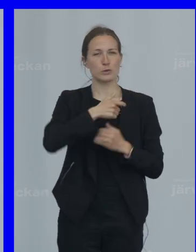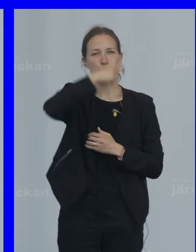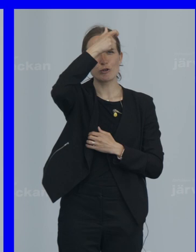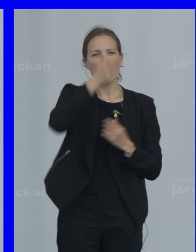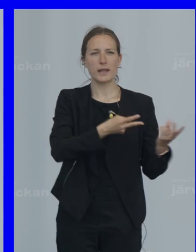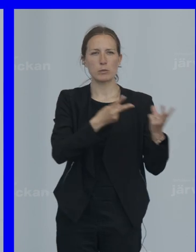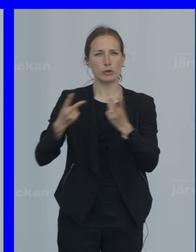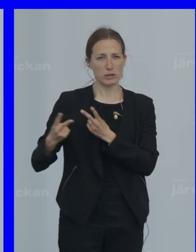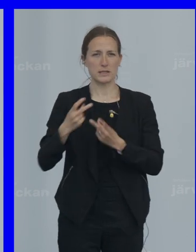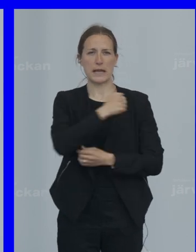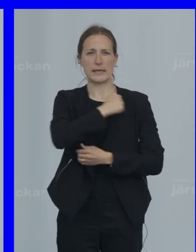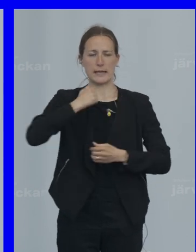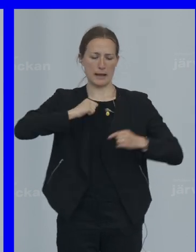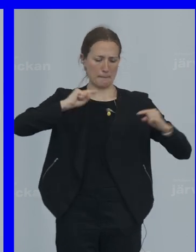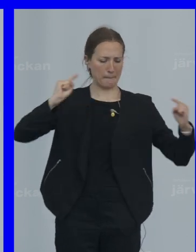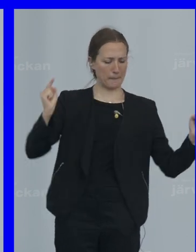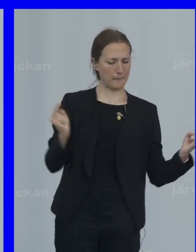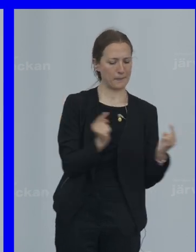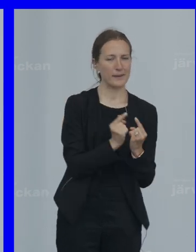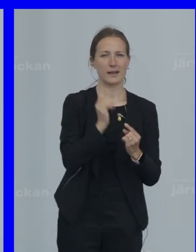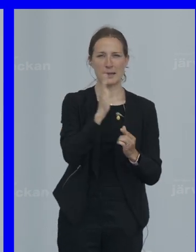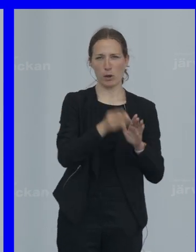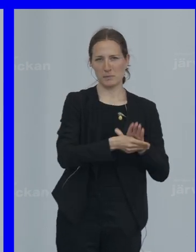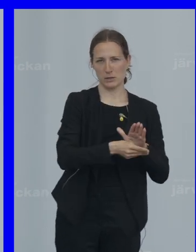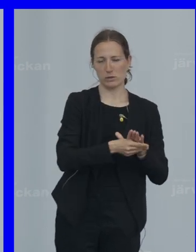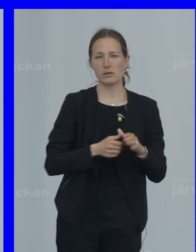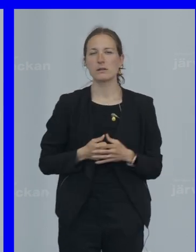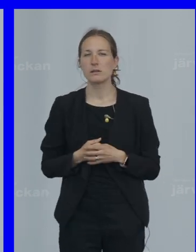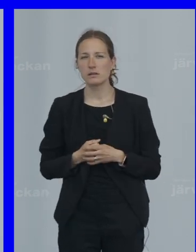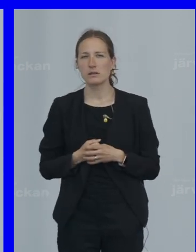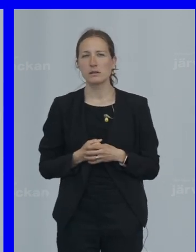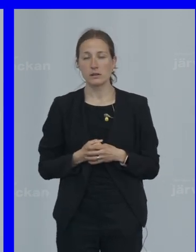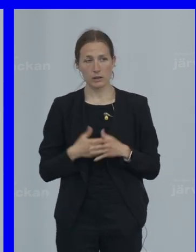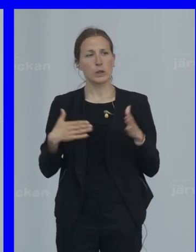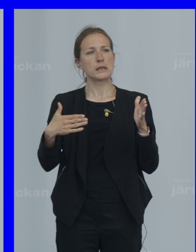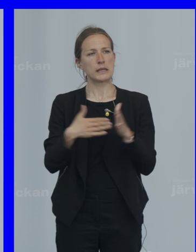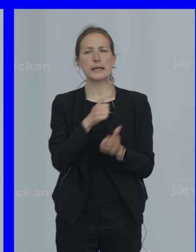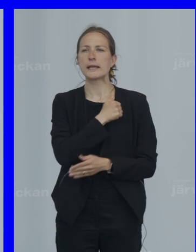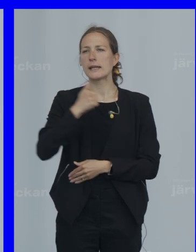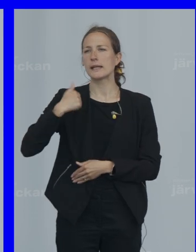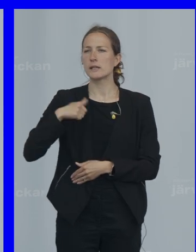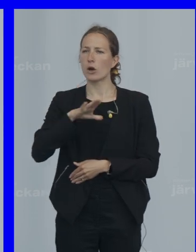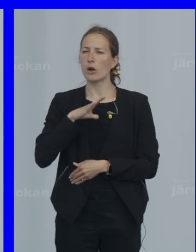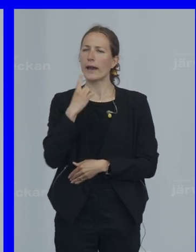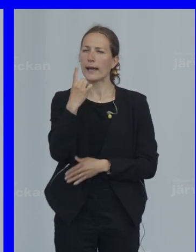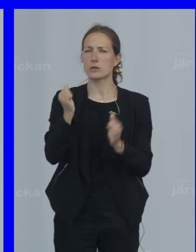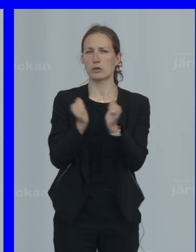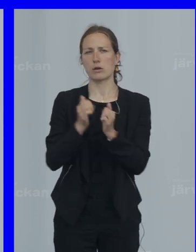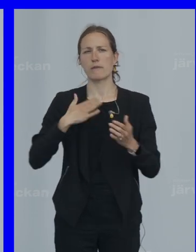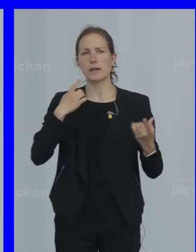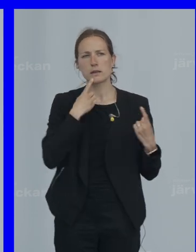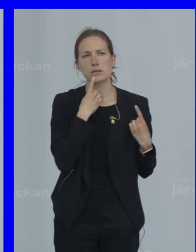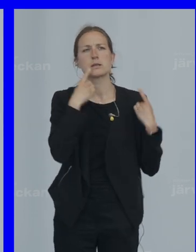regeringen Ner på klimatbiståndet Och till regeringen Har jag en enda sak att säga idag